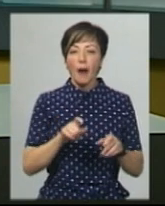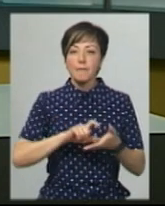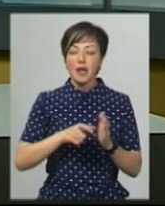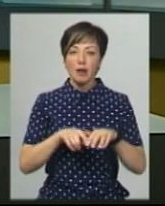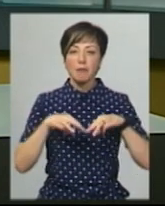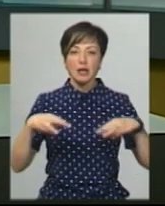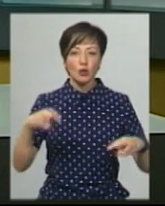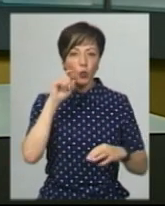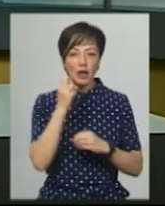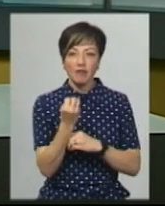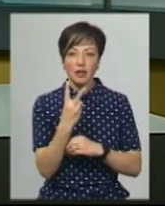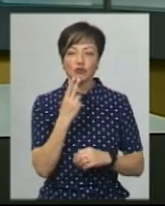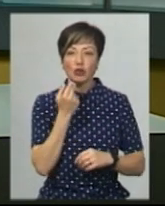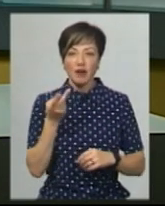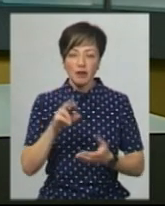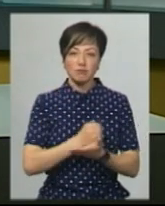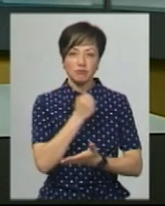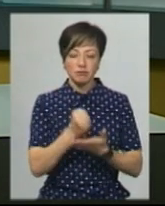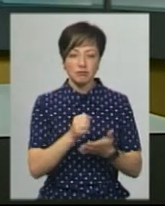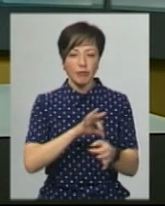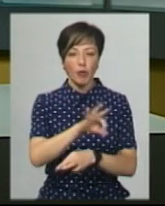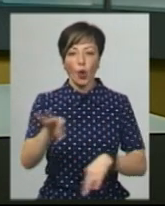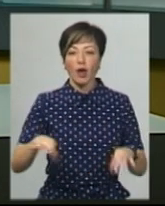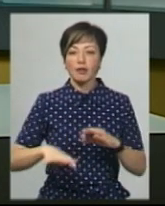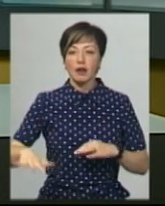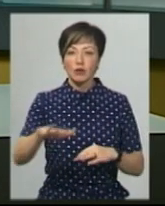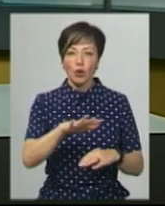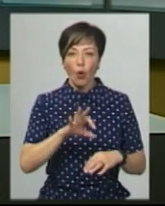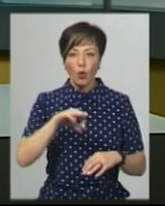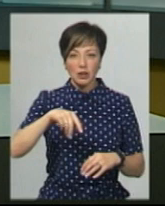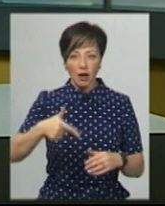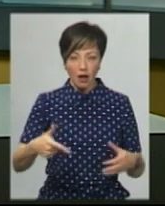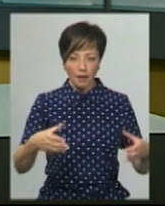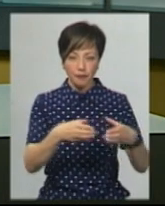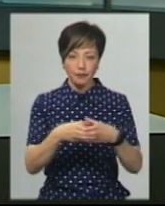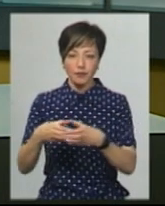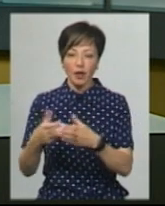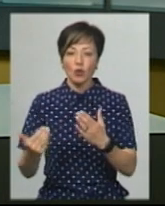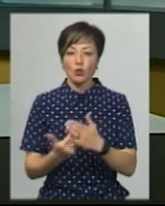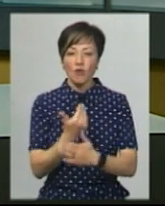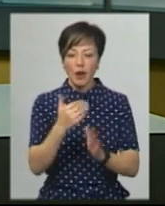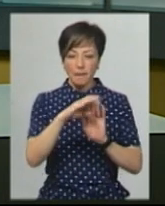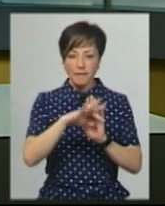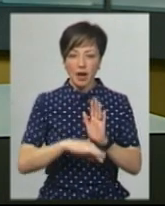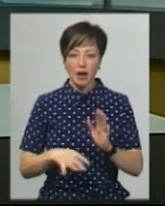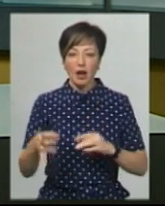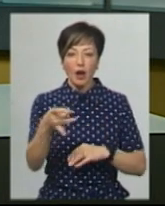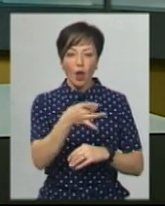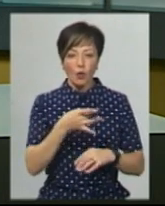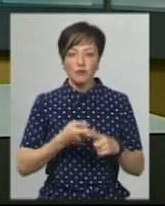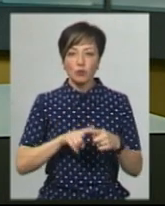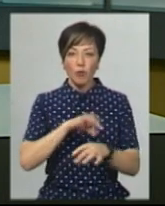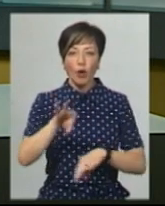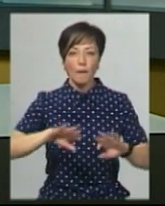міністрів України 12 червня затвердив проєкт територій об'єднаних територіальних громад та новий перелік районів. У даному